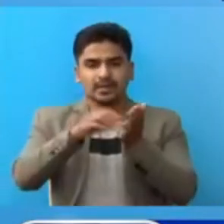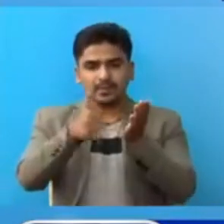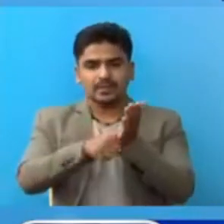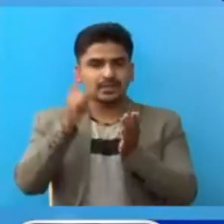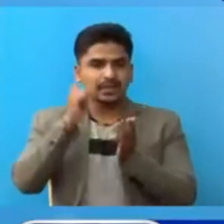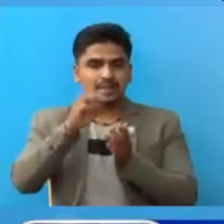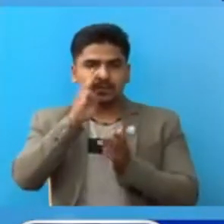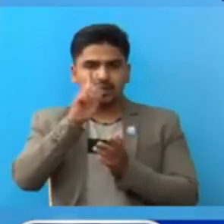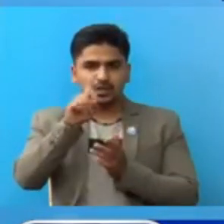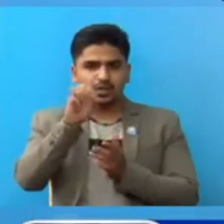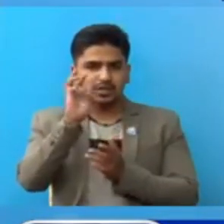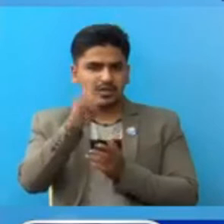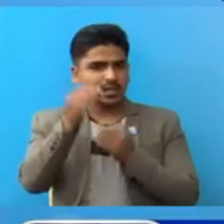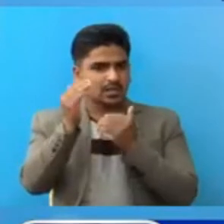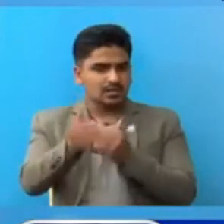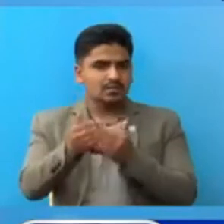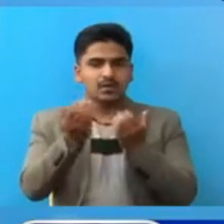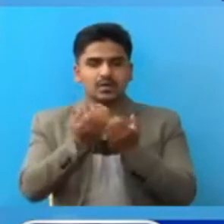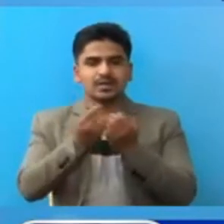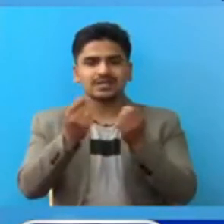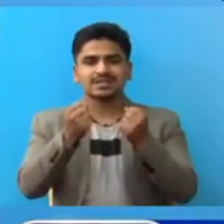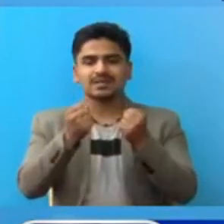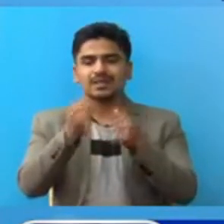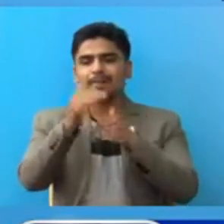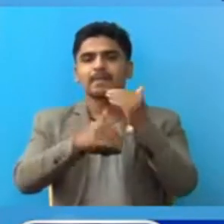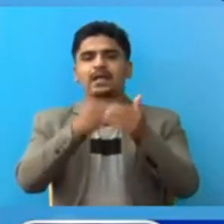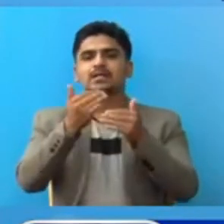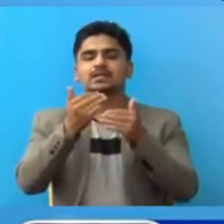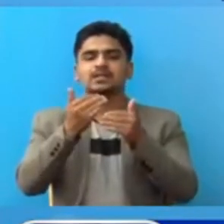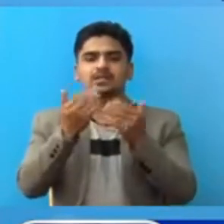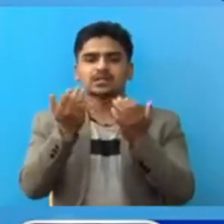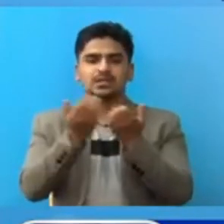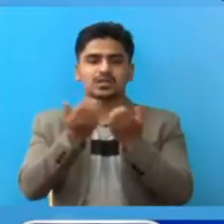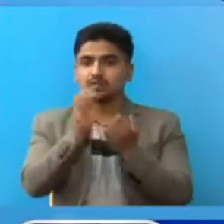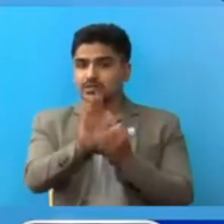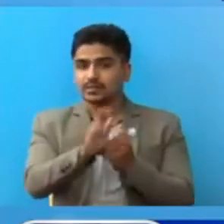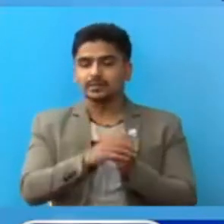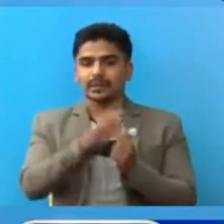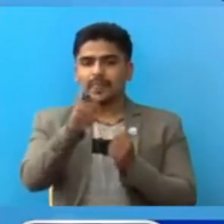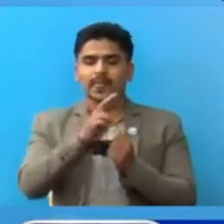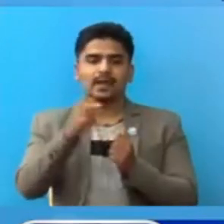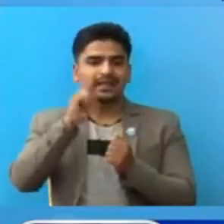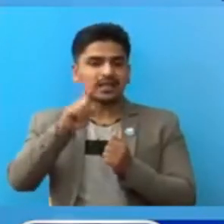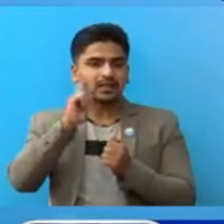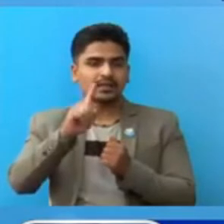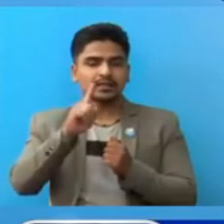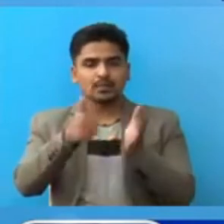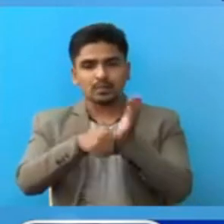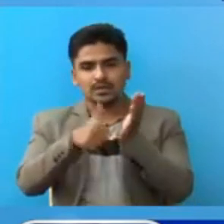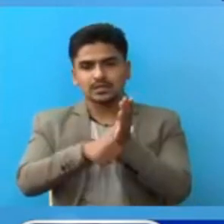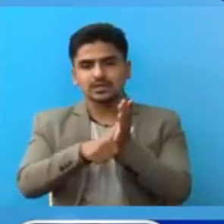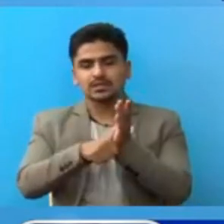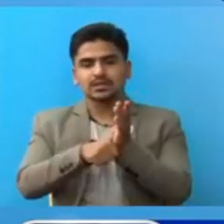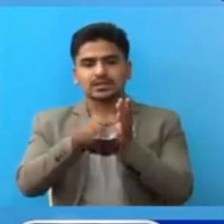दिन मां 10 जार सम्मा गरने छेमता को विकास गरीएको छों। रा दिन परती दिन परिच्छन को